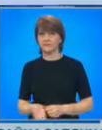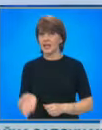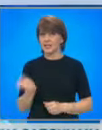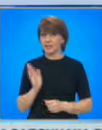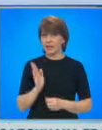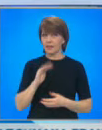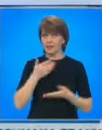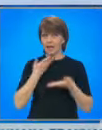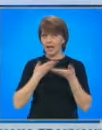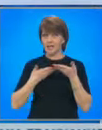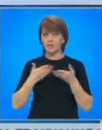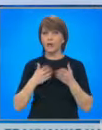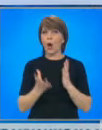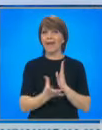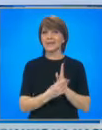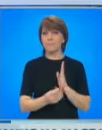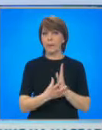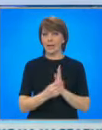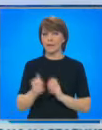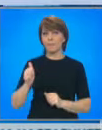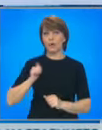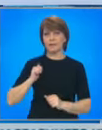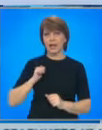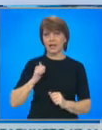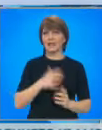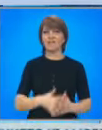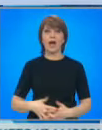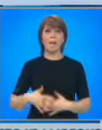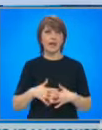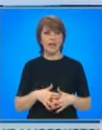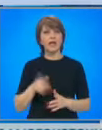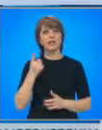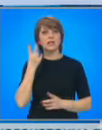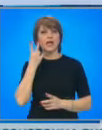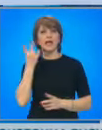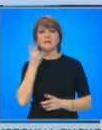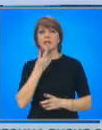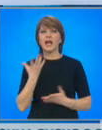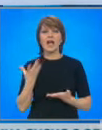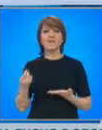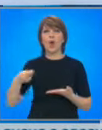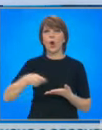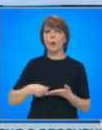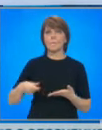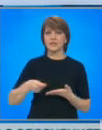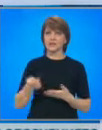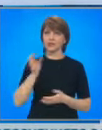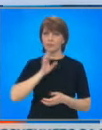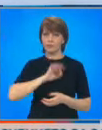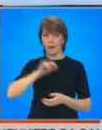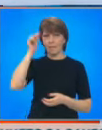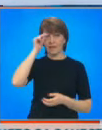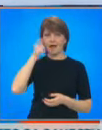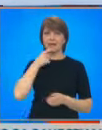След разговори с експерти от департамента под браната на Съединените щати, ще стане ясно какви компенсации ще получи страната ни,